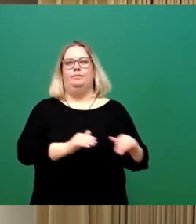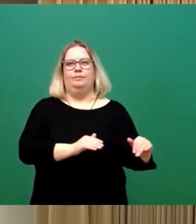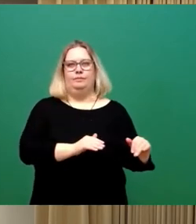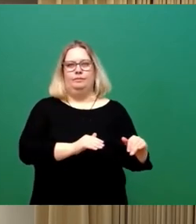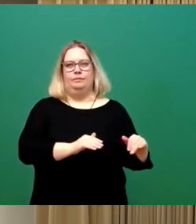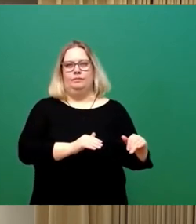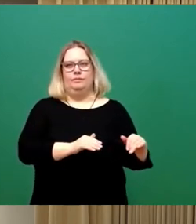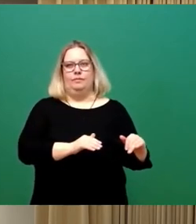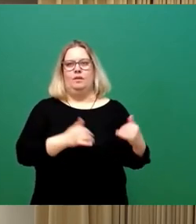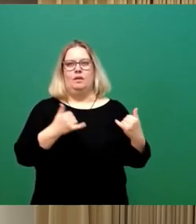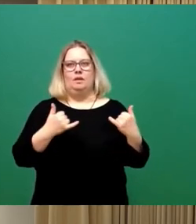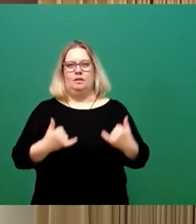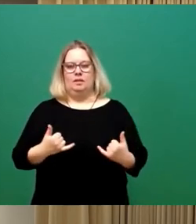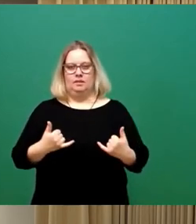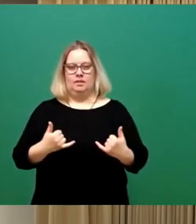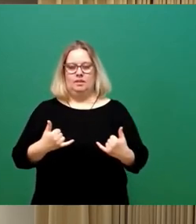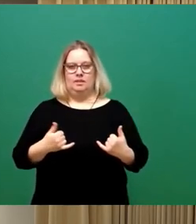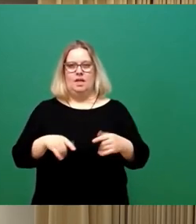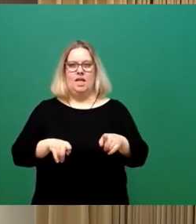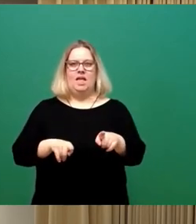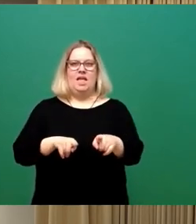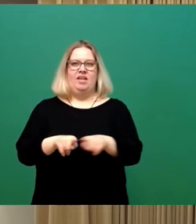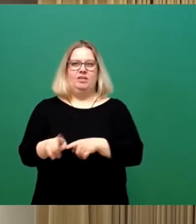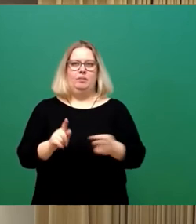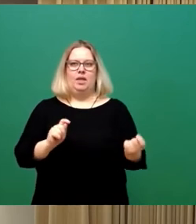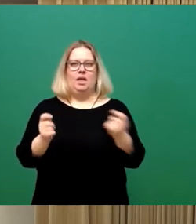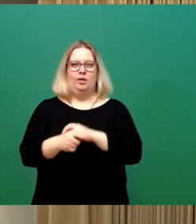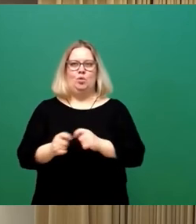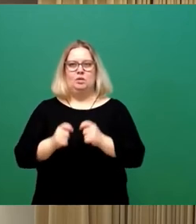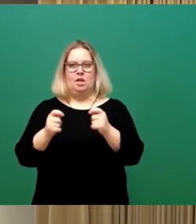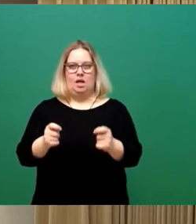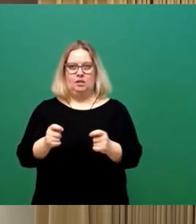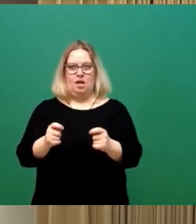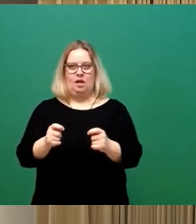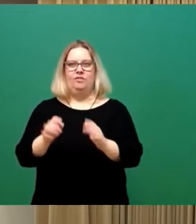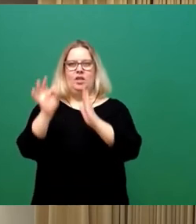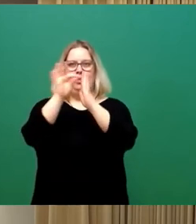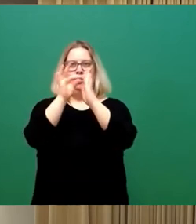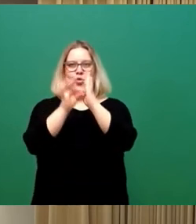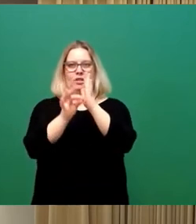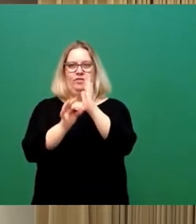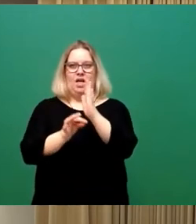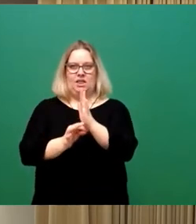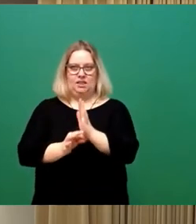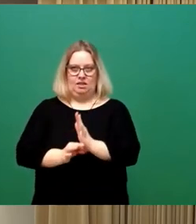dem FDP-Änderungsantrag, den stimmen wir punktweise ab. Also